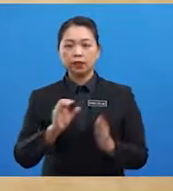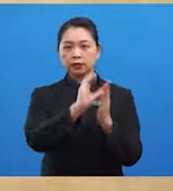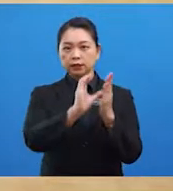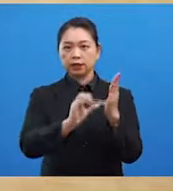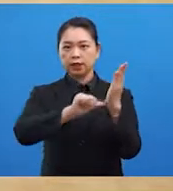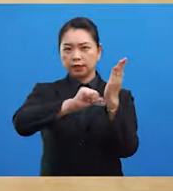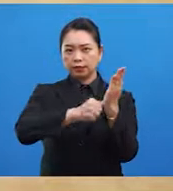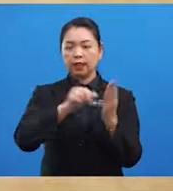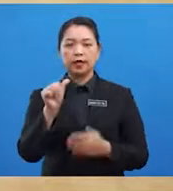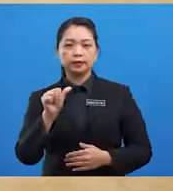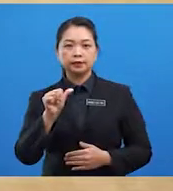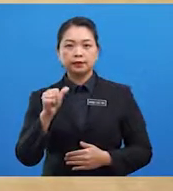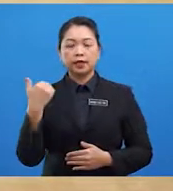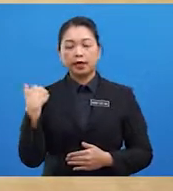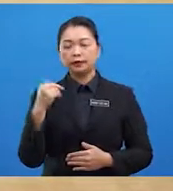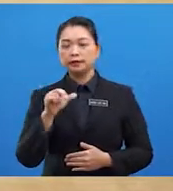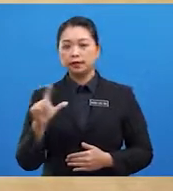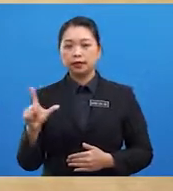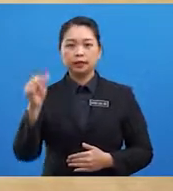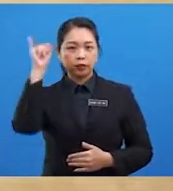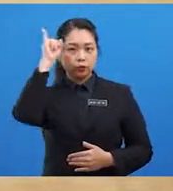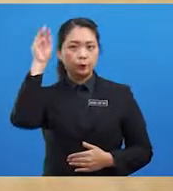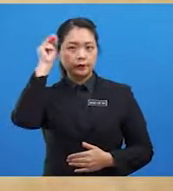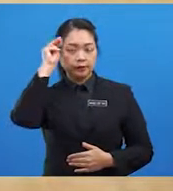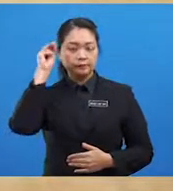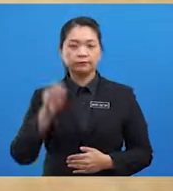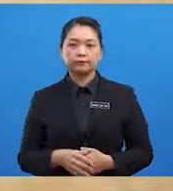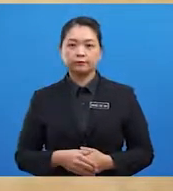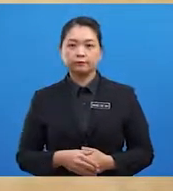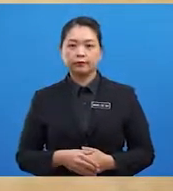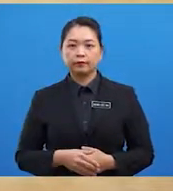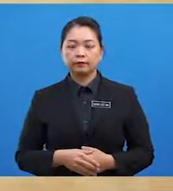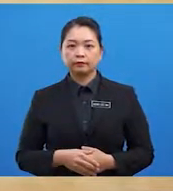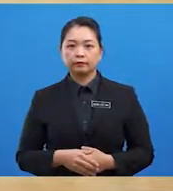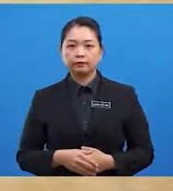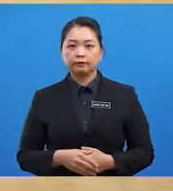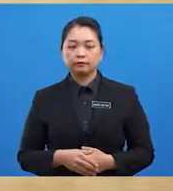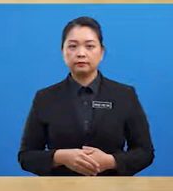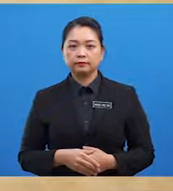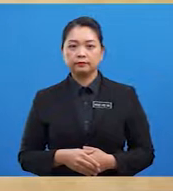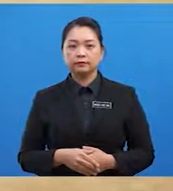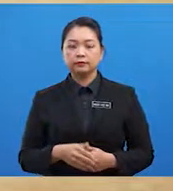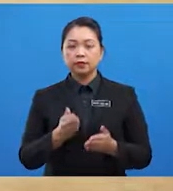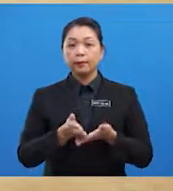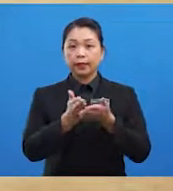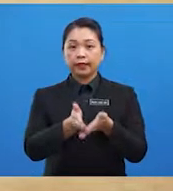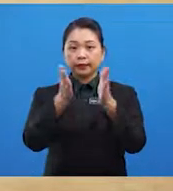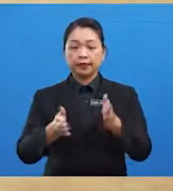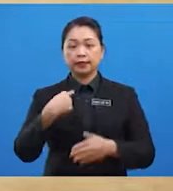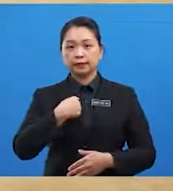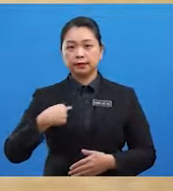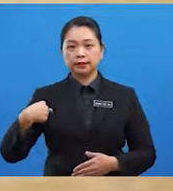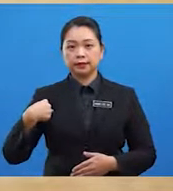ianya adalah ciptaan asal Ibnu Majid Dan di samping itu, pelayar-pelayar Cina